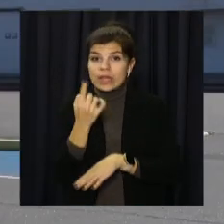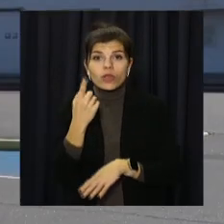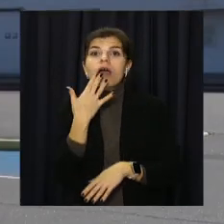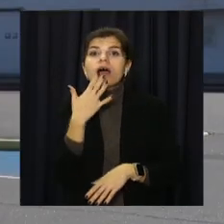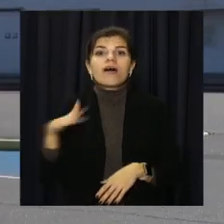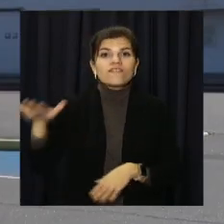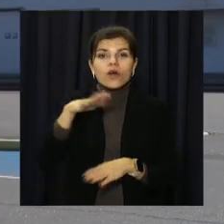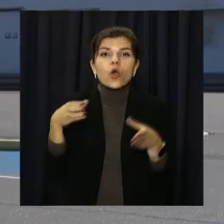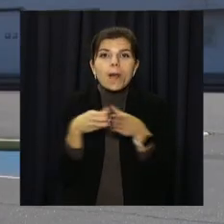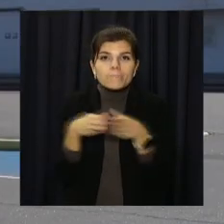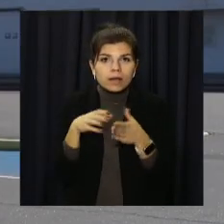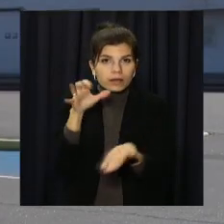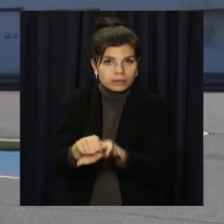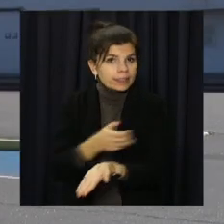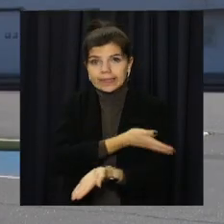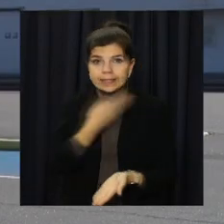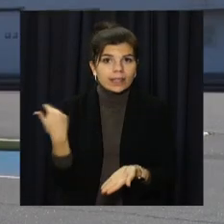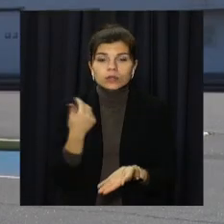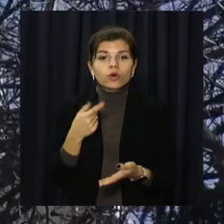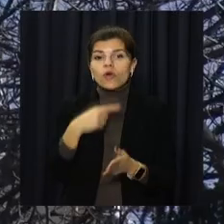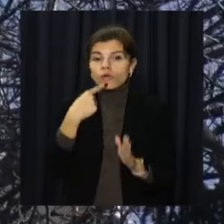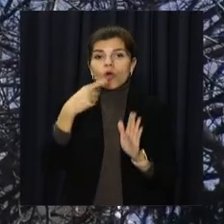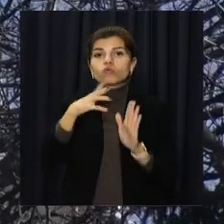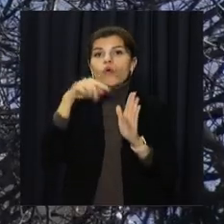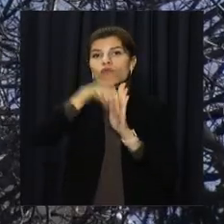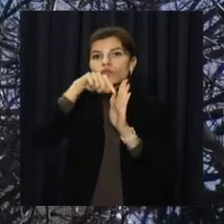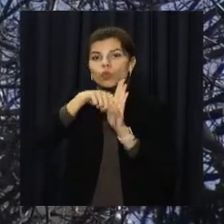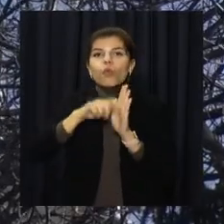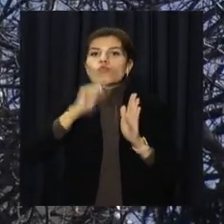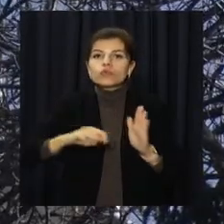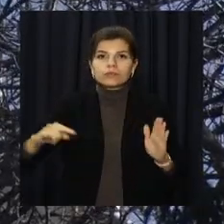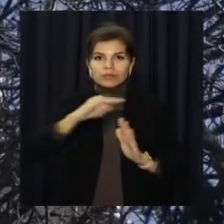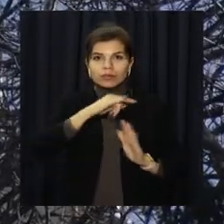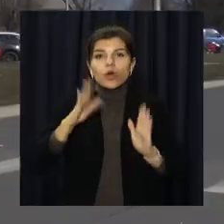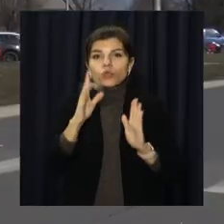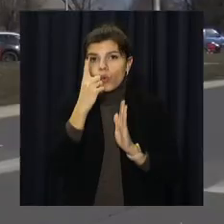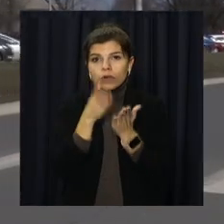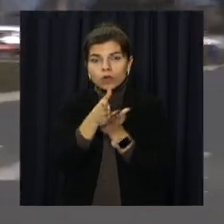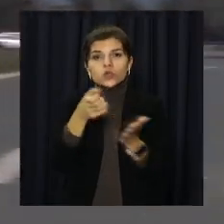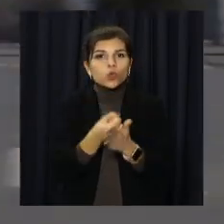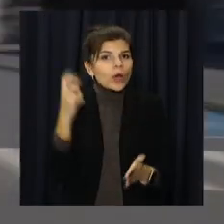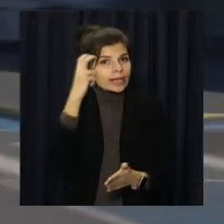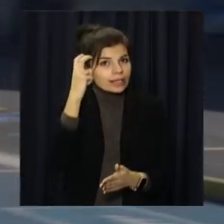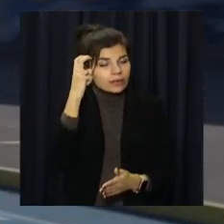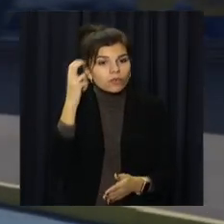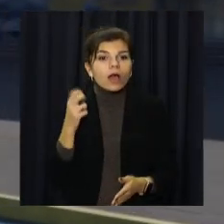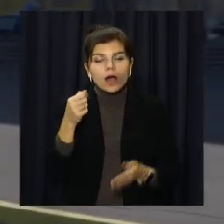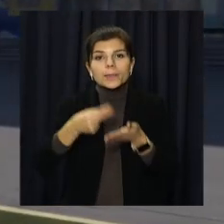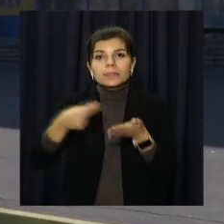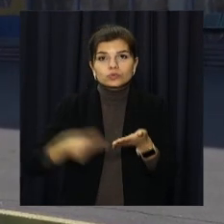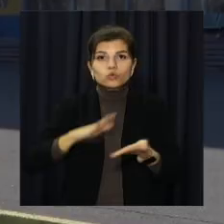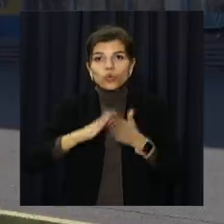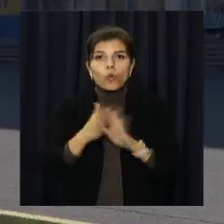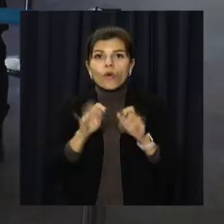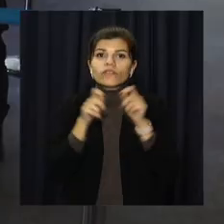авіакомпанія. Ба більше, навіть на внутрішніх рейсах зберігся лише один напрямок до Києва. А із підписанням угоди про відкрите